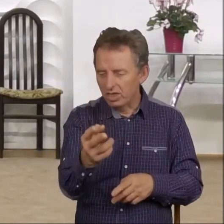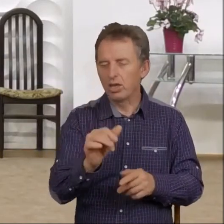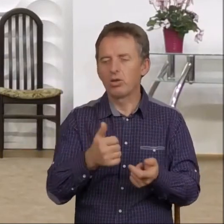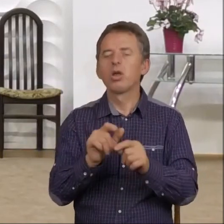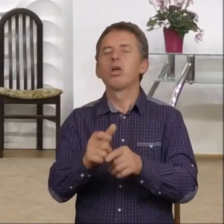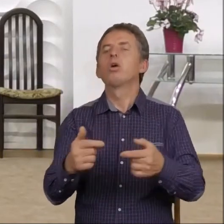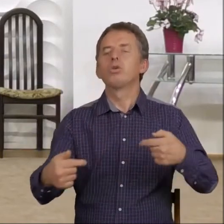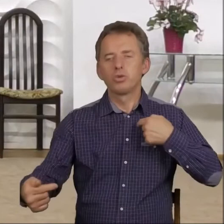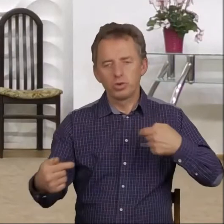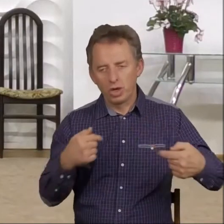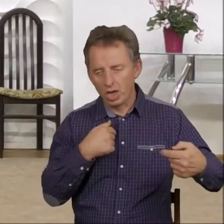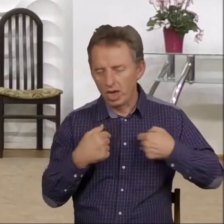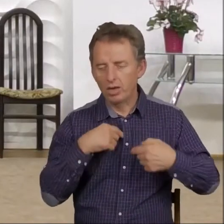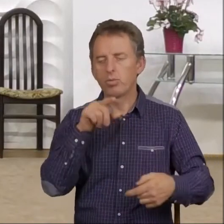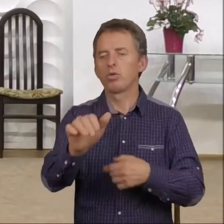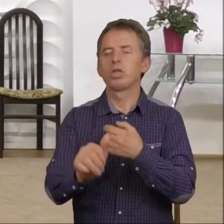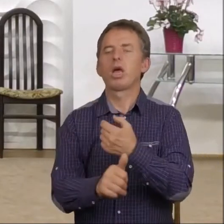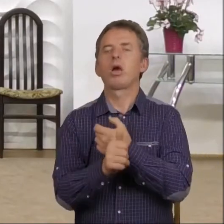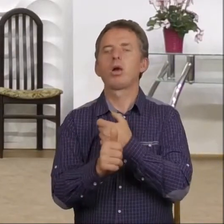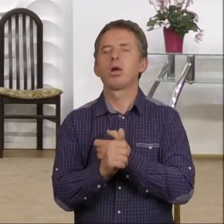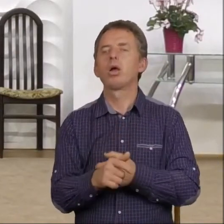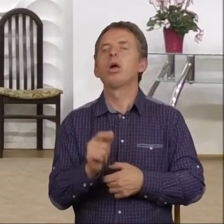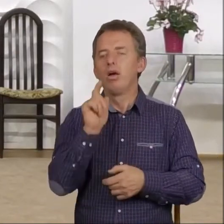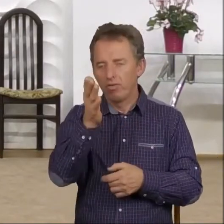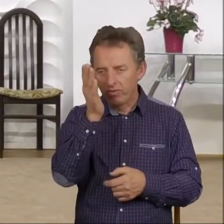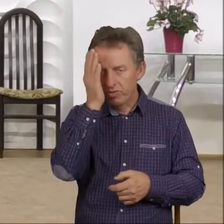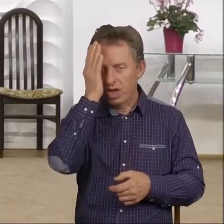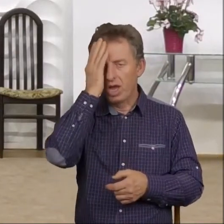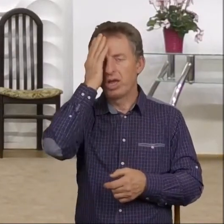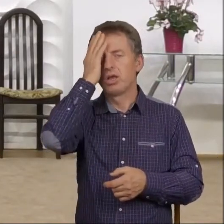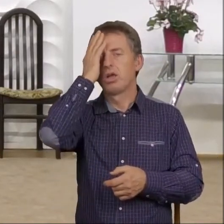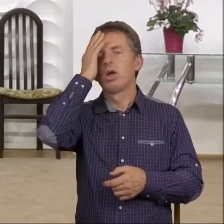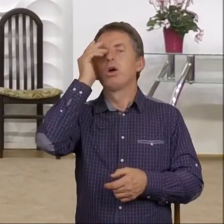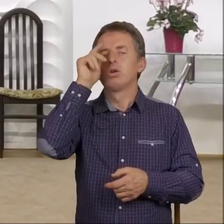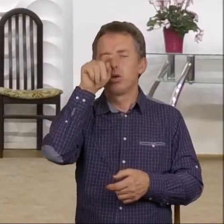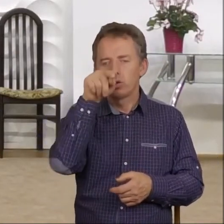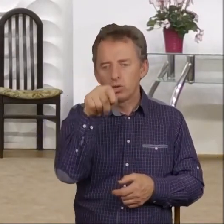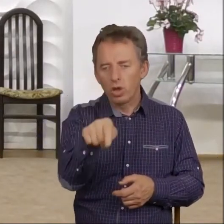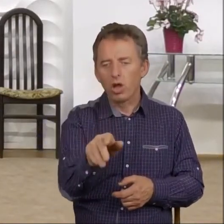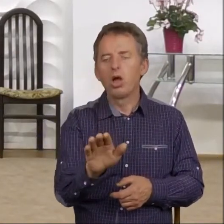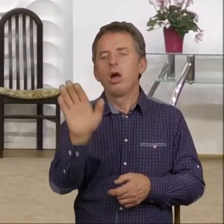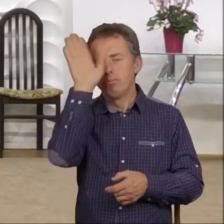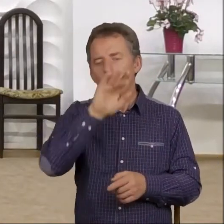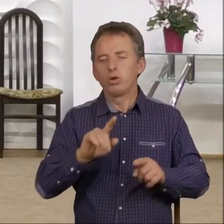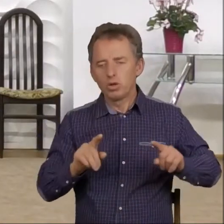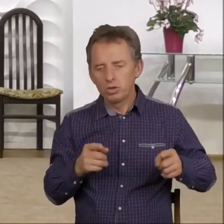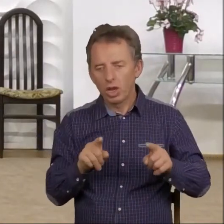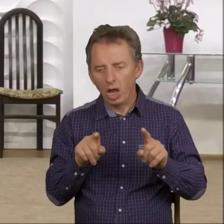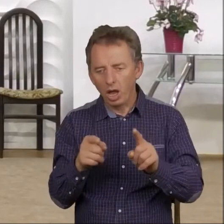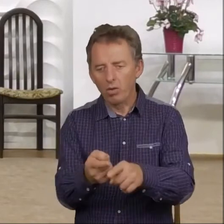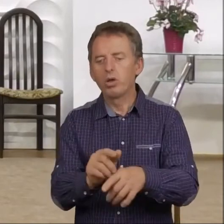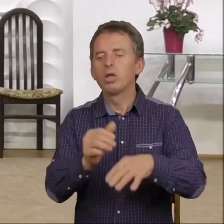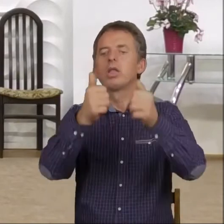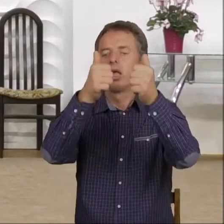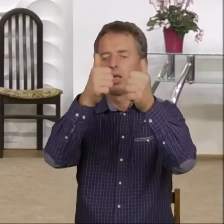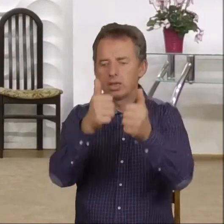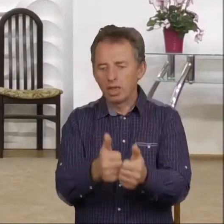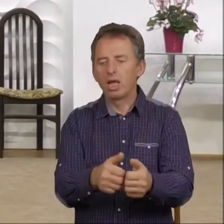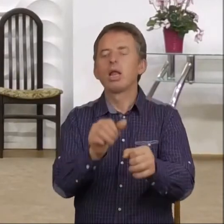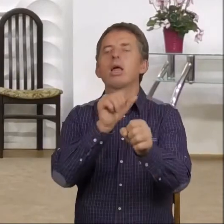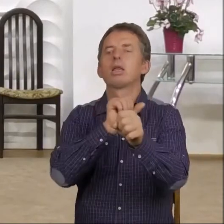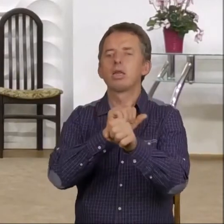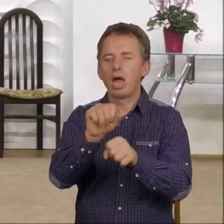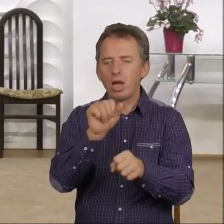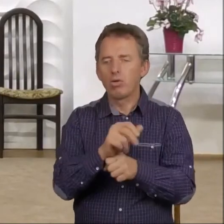cierpią z tego powodu. Oni wiedzą, że to z Bożej inicjatywy ten stan tutaj zaistniał